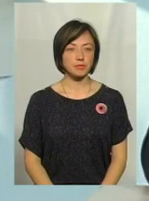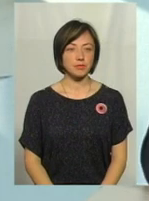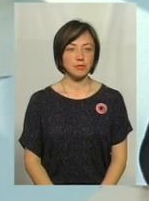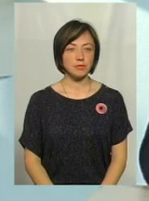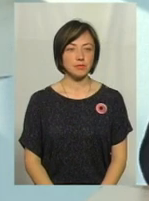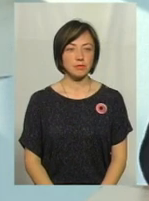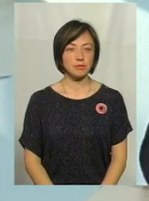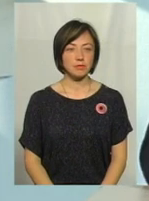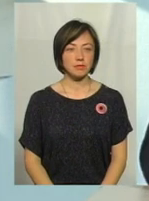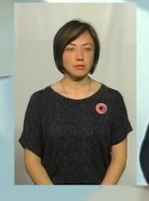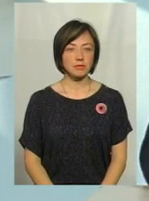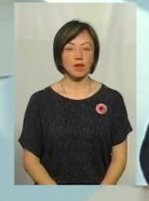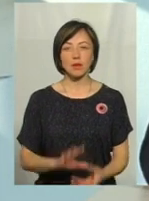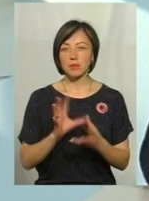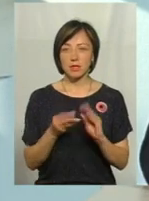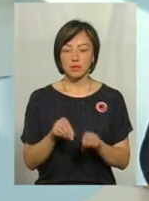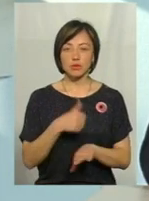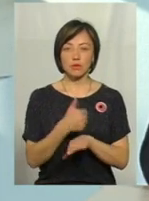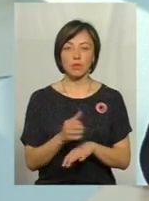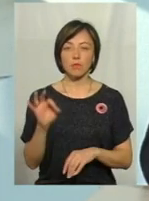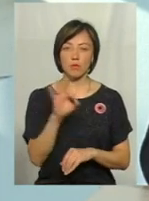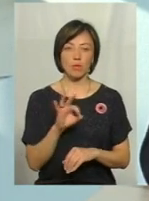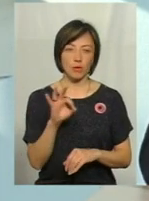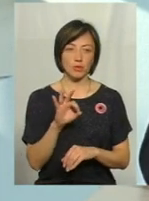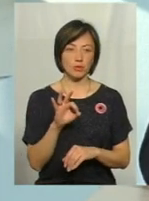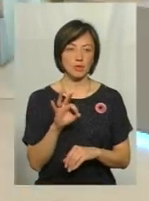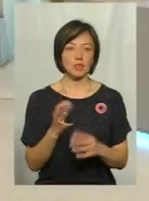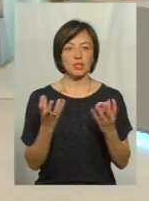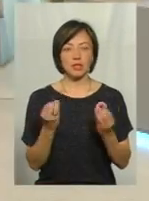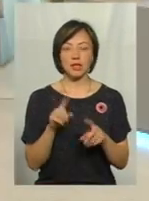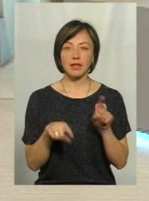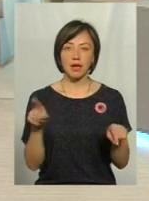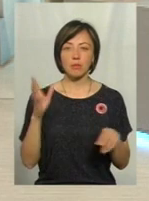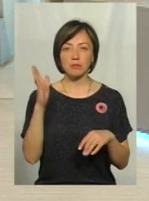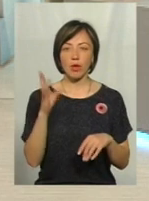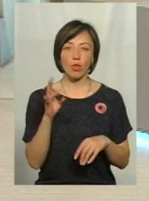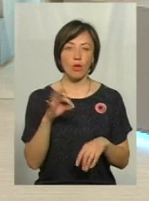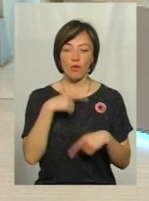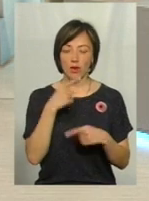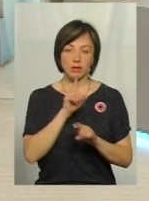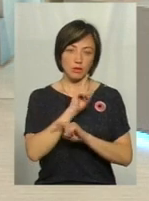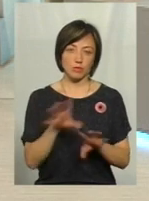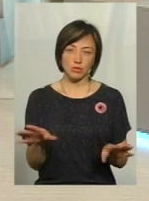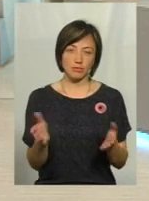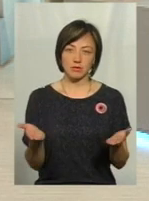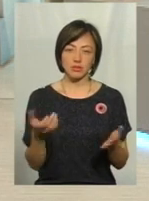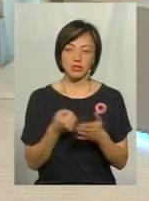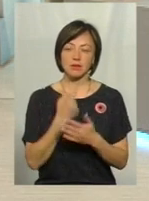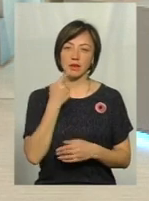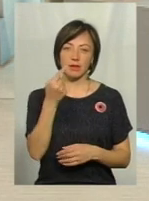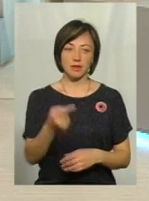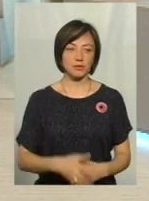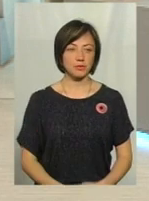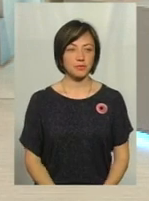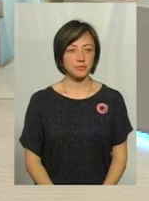Ну, в принципі, в основному про, ну, є ще деякі перспективи, але про них не буду говорити, тому що до них ще від